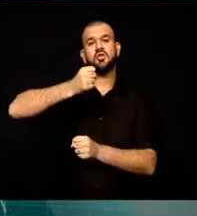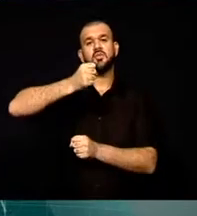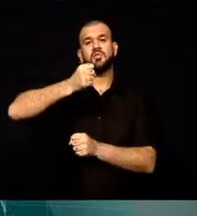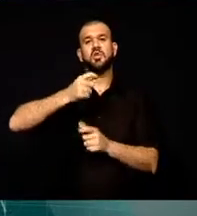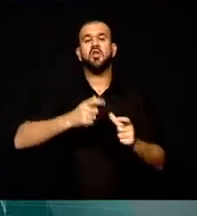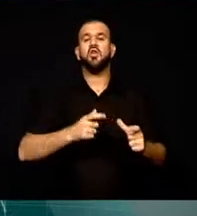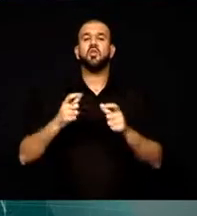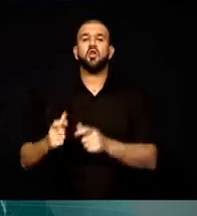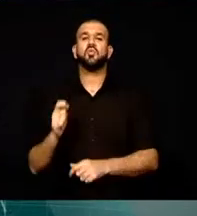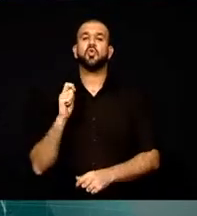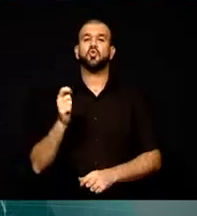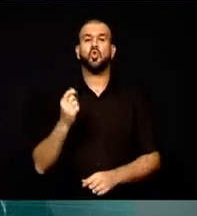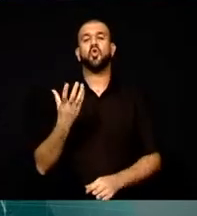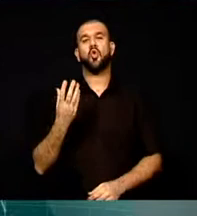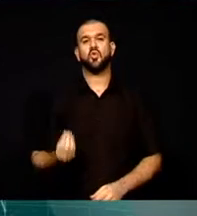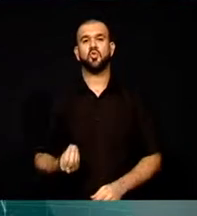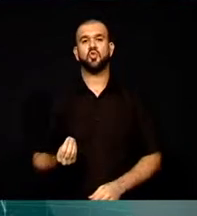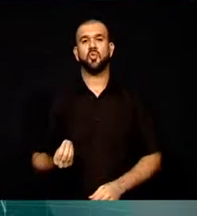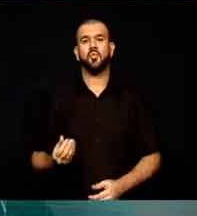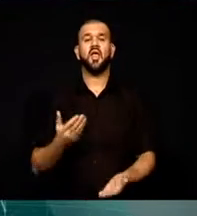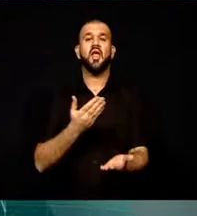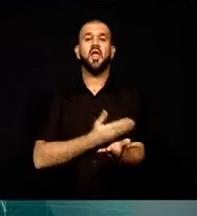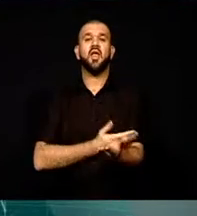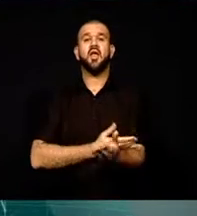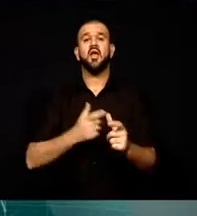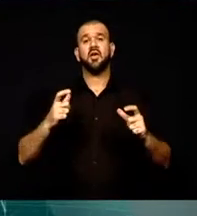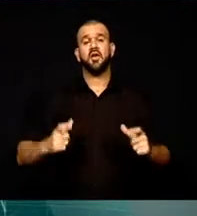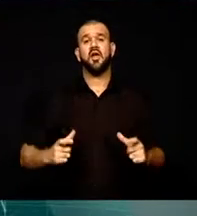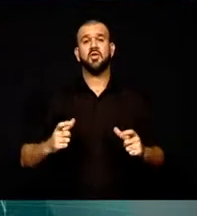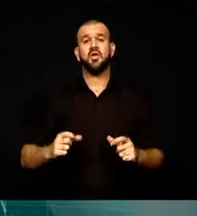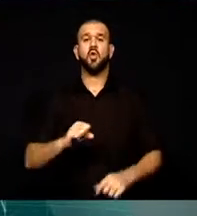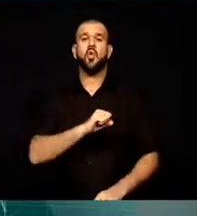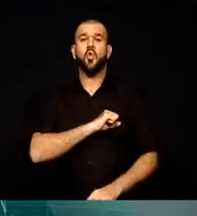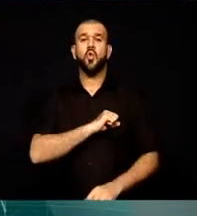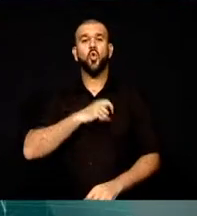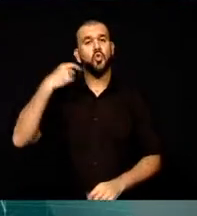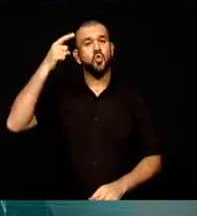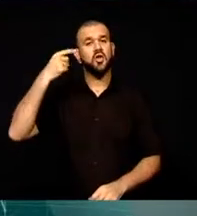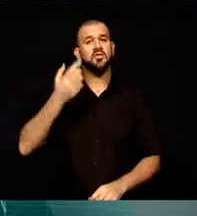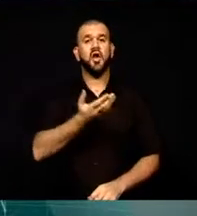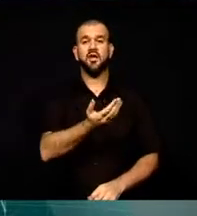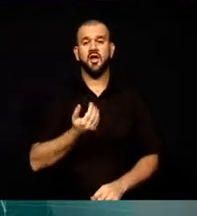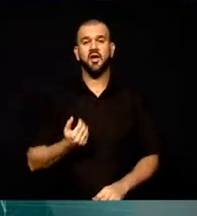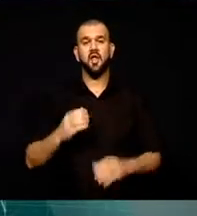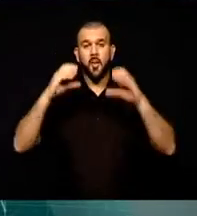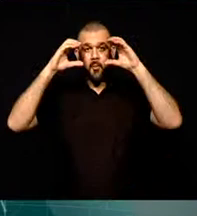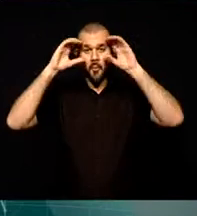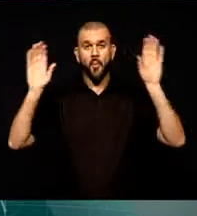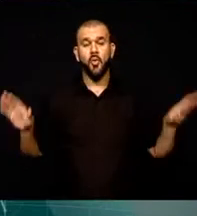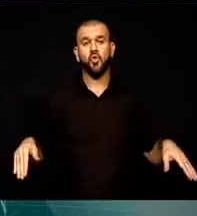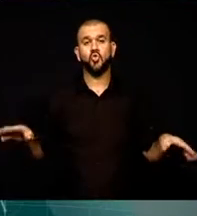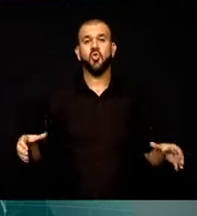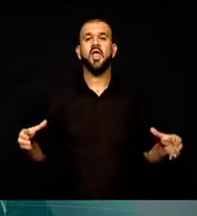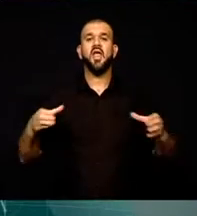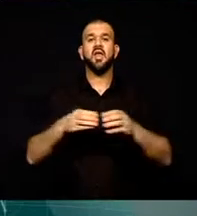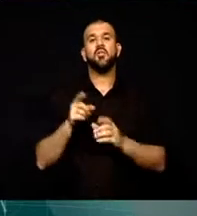zorunda kalmıştı. Kentin korkulu rüyası haline gelen Baykuş, ekipler tarafından